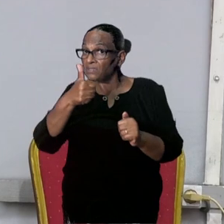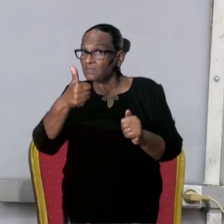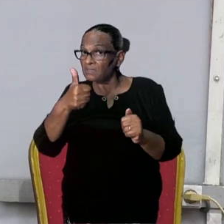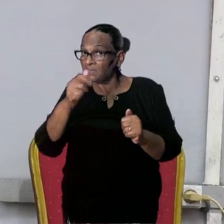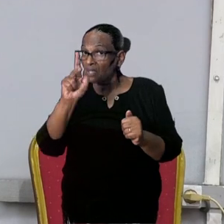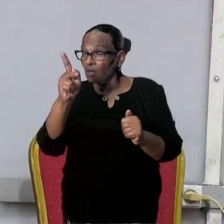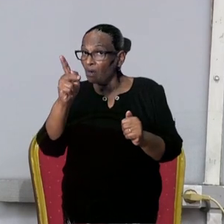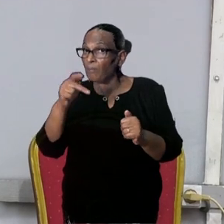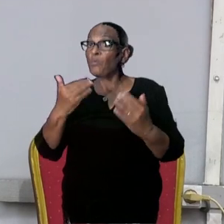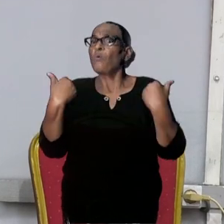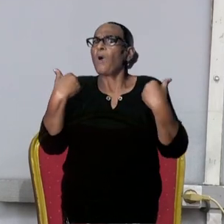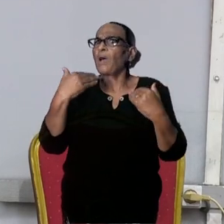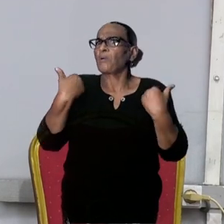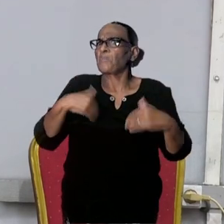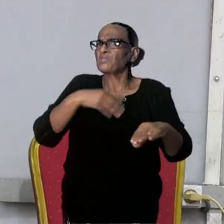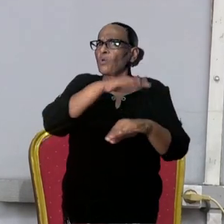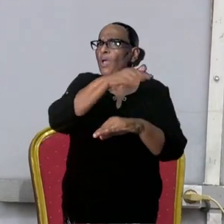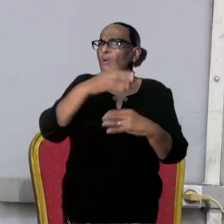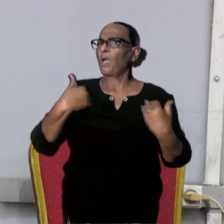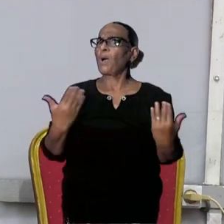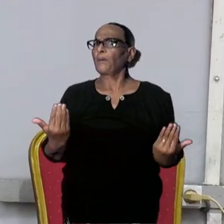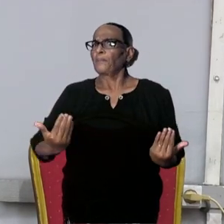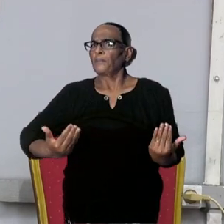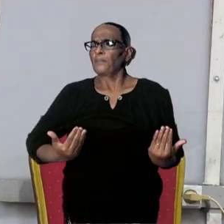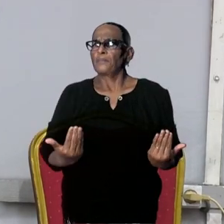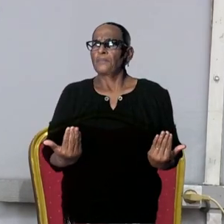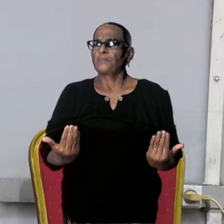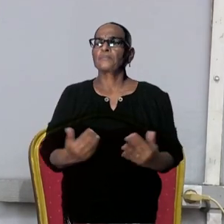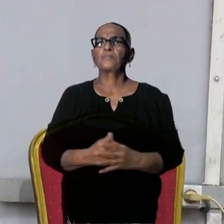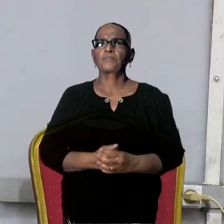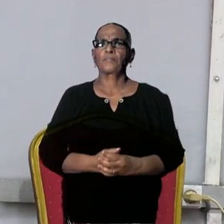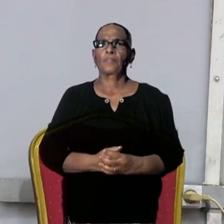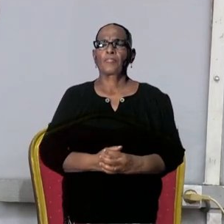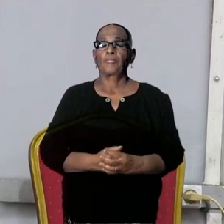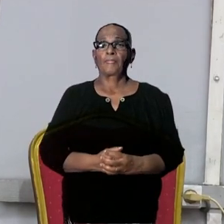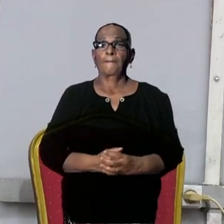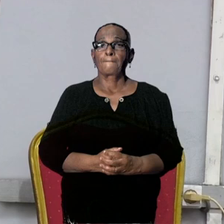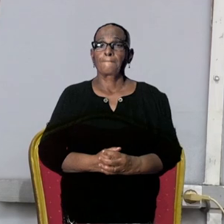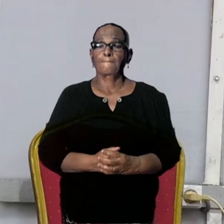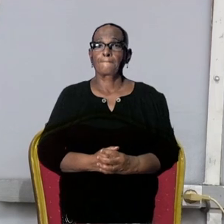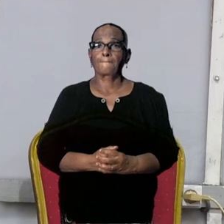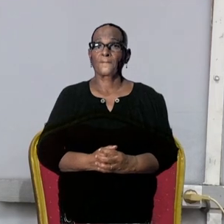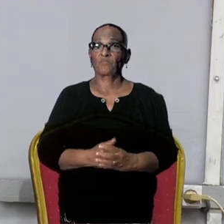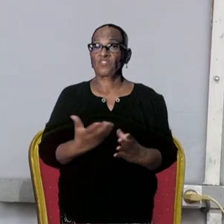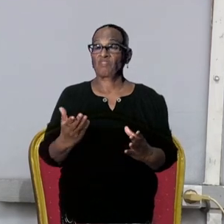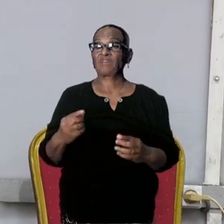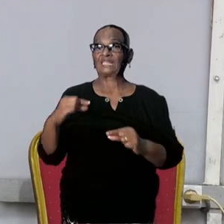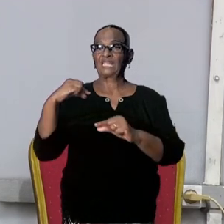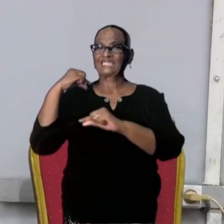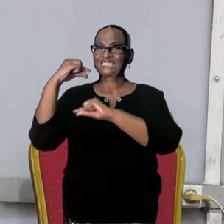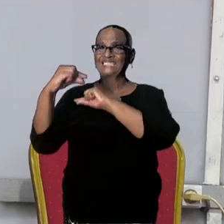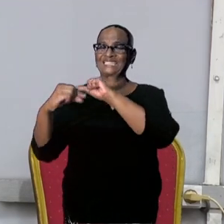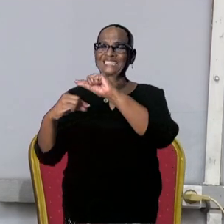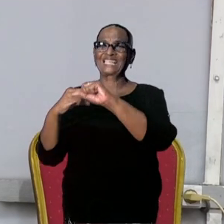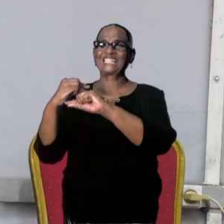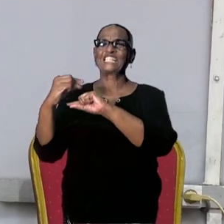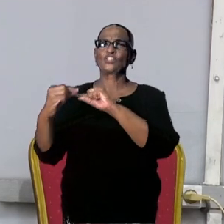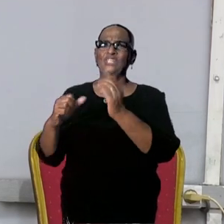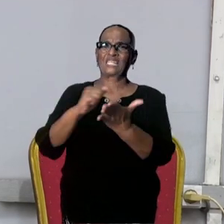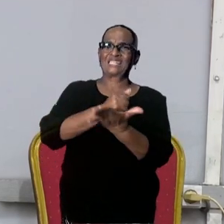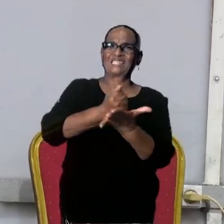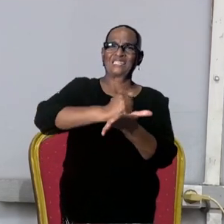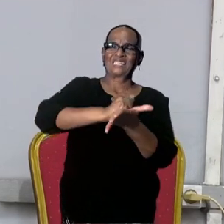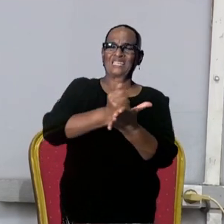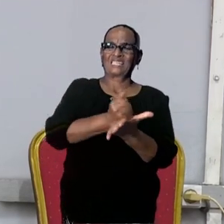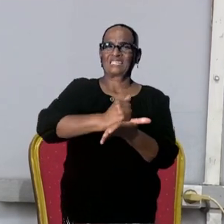wat de reden is waarom die mensen zijn bedankt. En ten aanzien van de traditionele meneer, ik weet